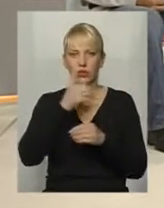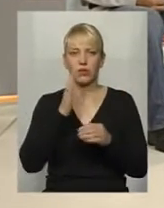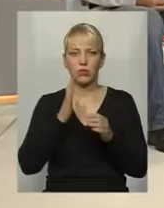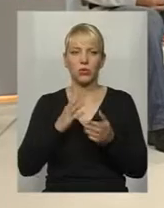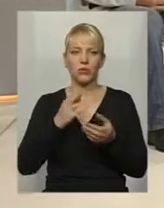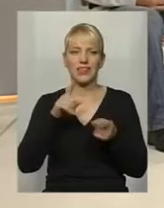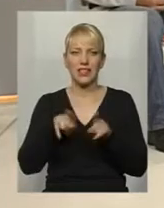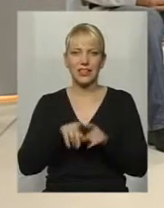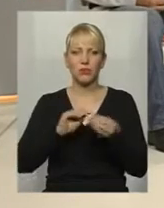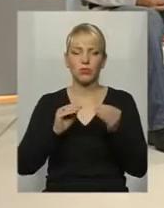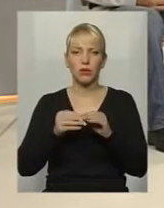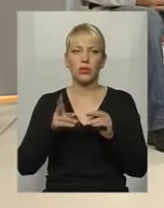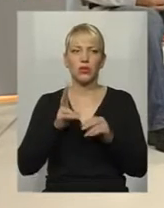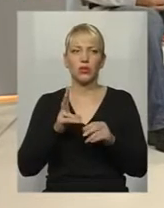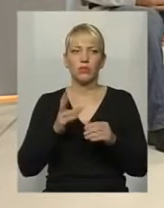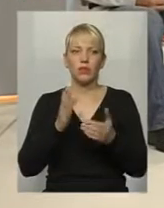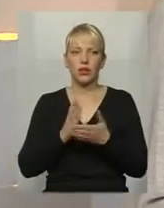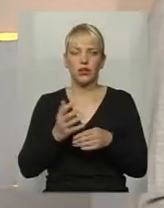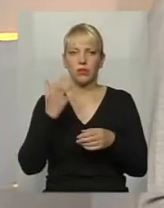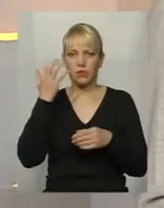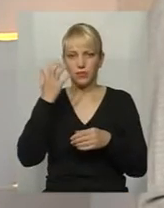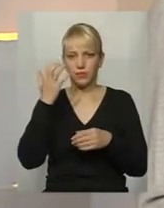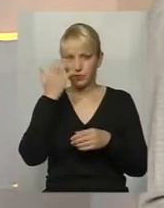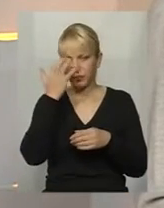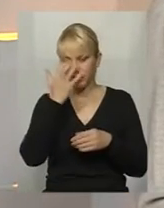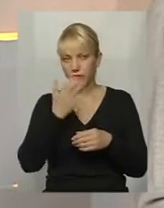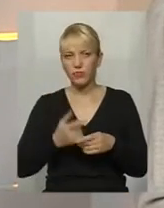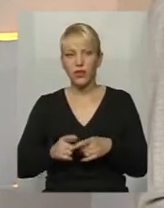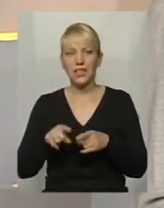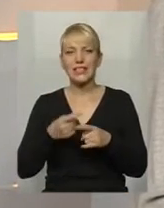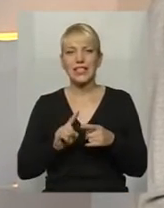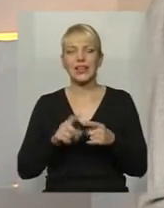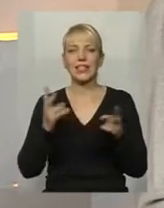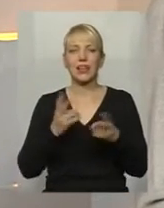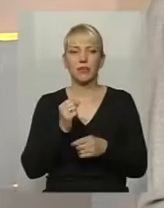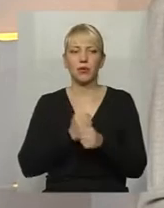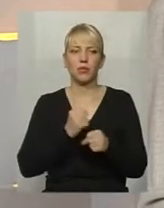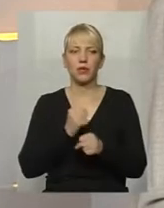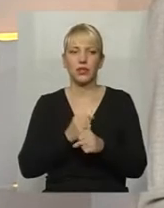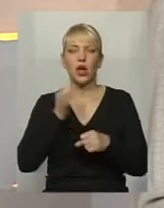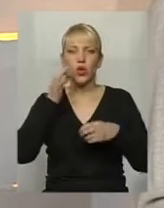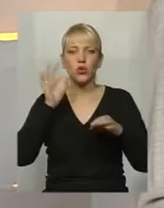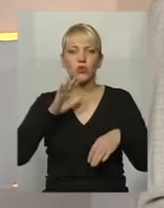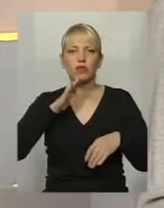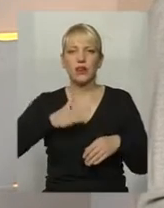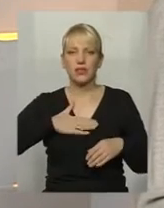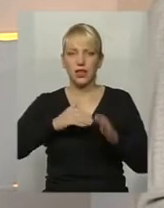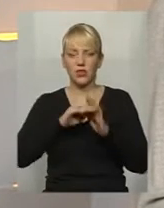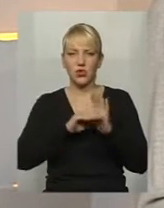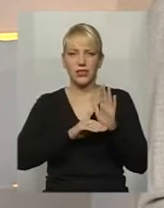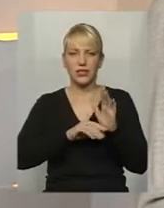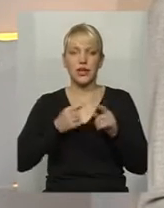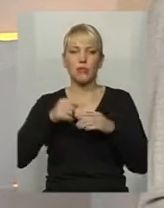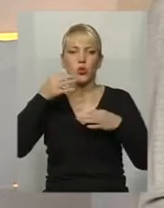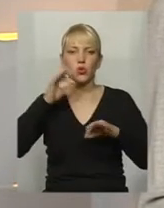такі проблеми, як зараз от маємо ті, хто зараз перед вами сидить. Це треба робити. Досконалість нашої системи і досконалість тої